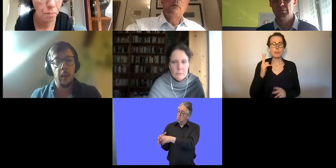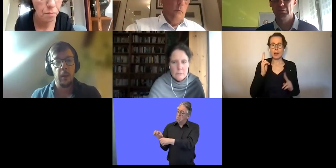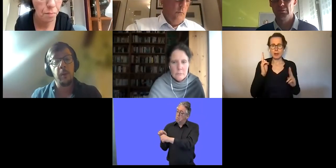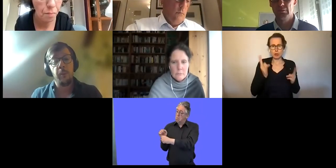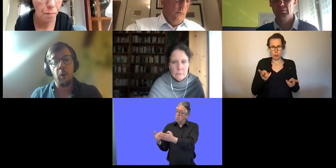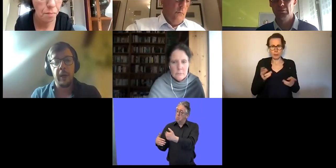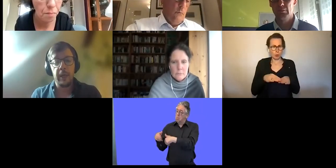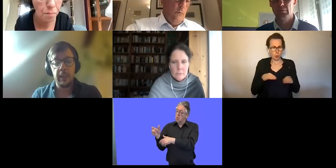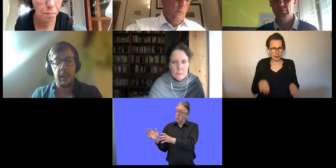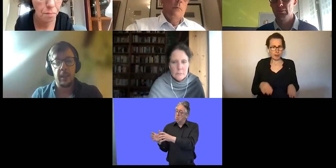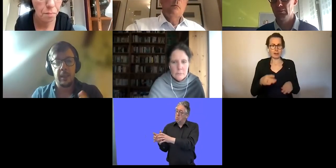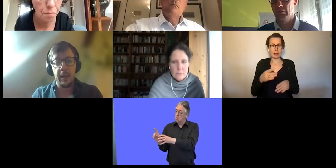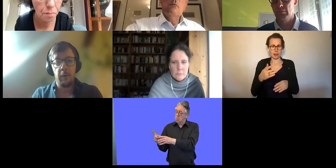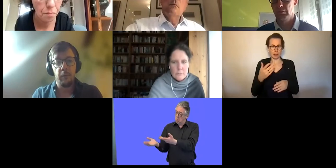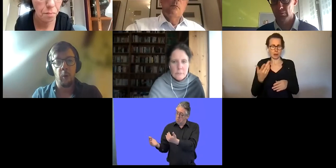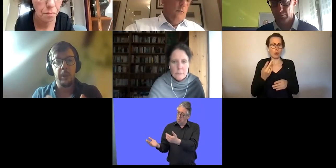denke, ja, es ist richtig.